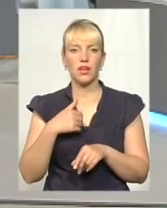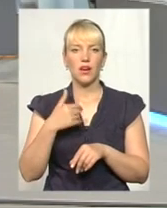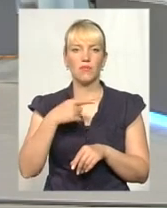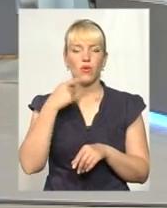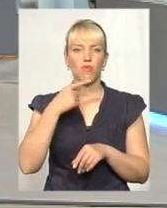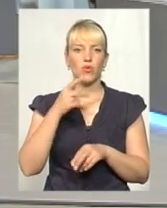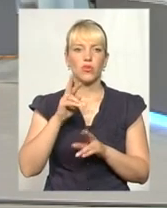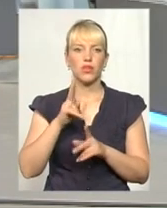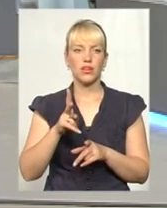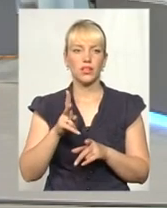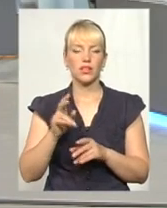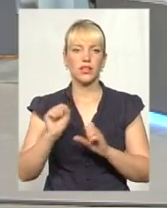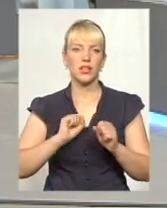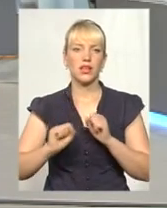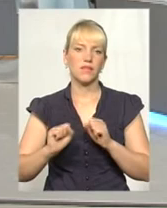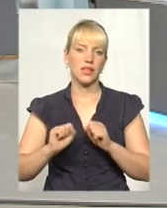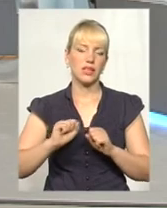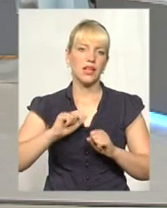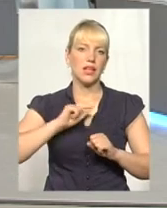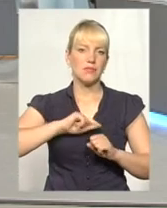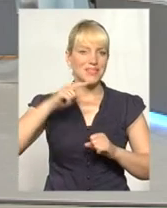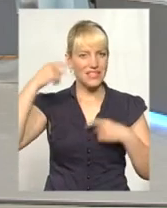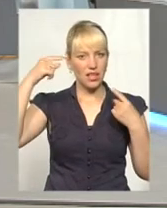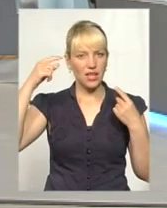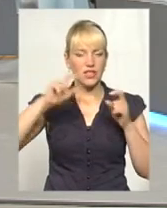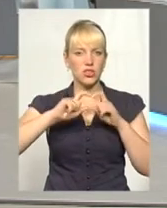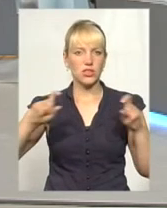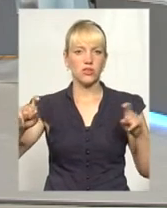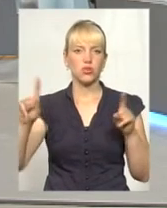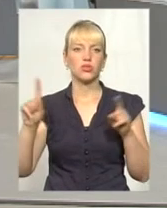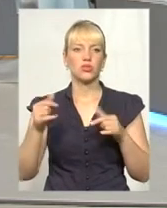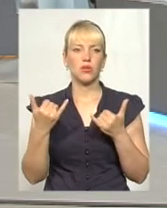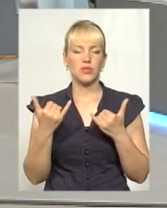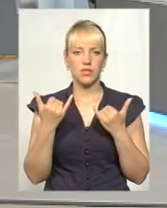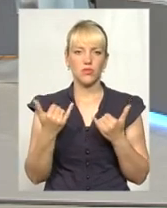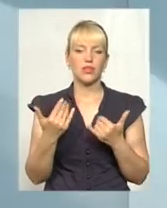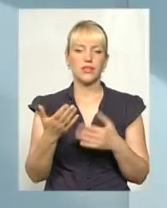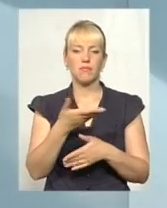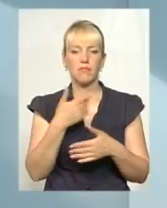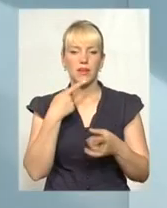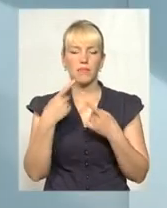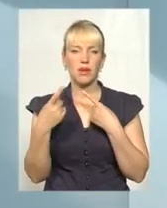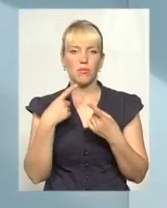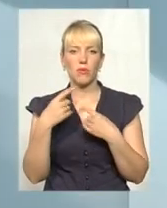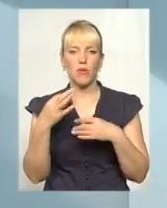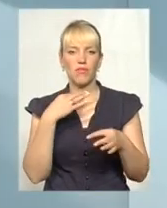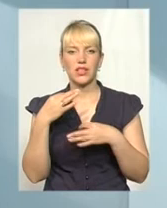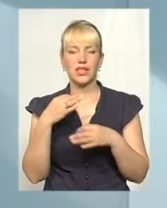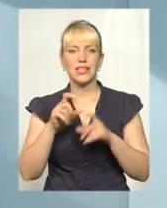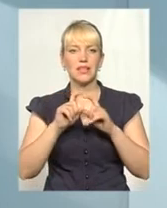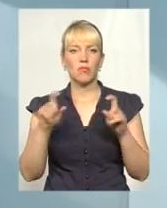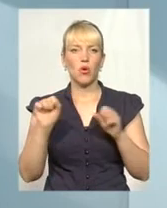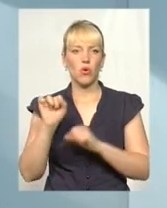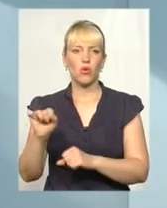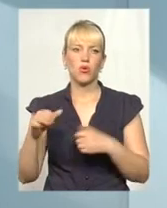вже як керівник психіатричного закладу, що ми на сьогодні ведемо перемовини із Департаментом охорони